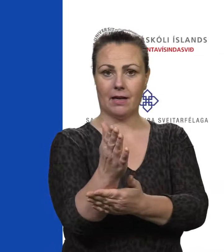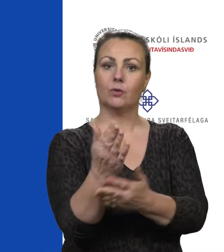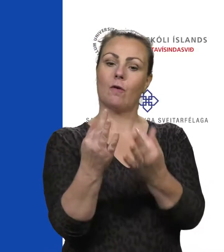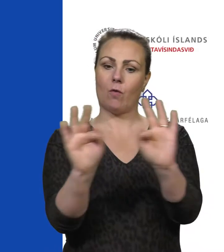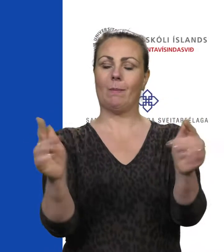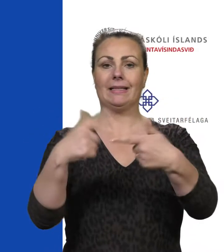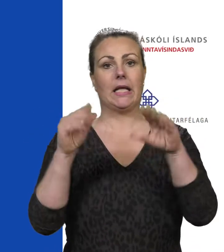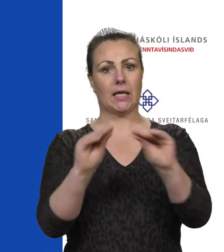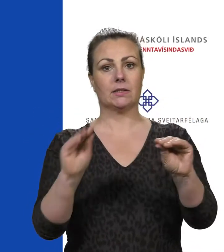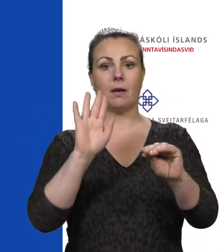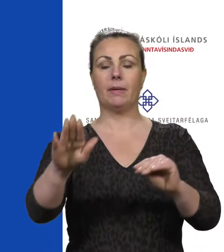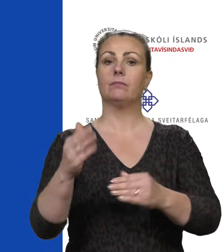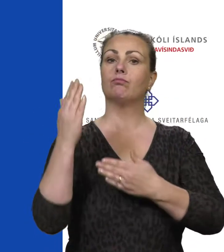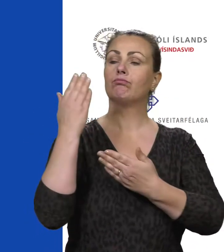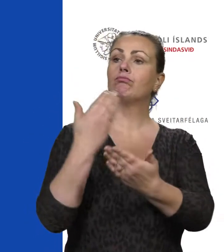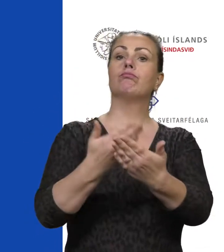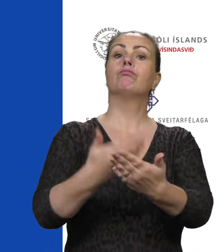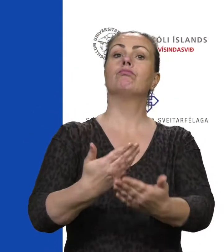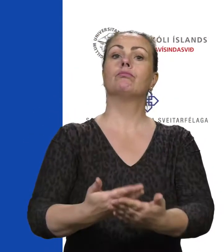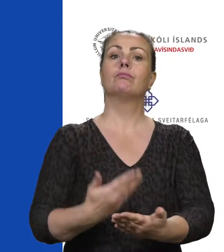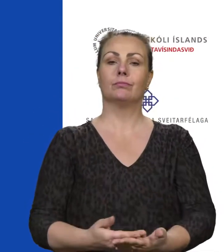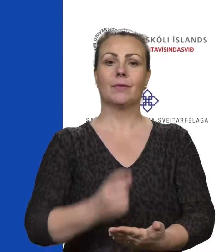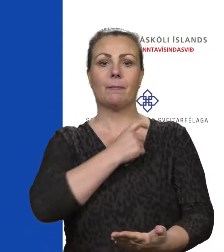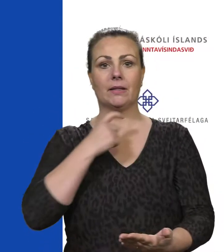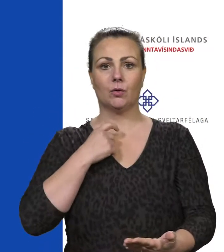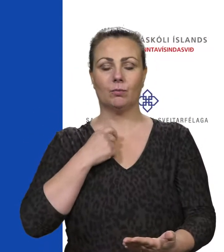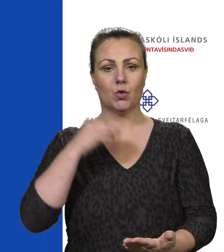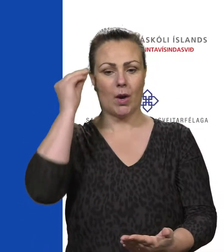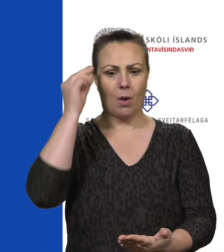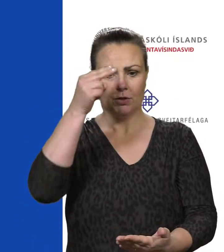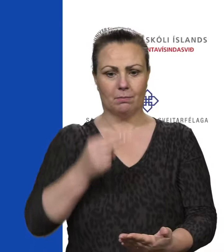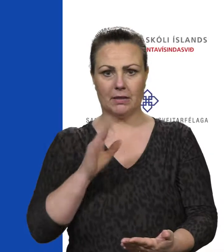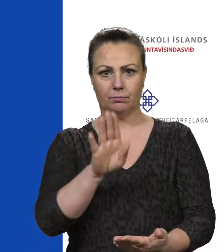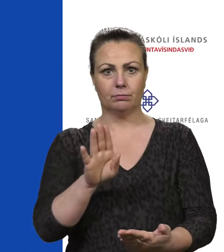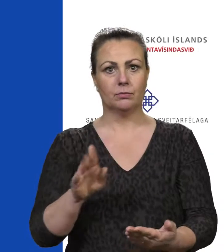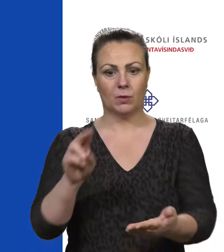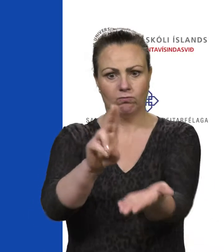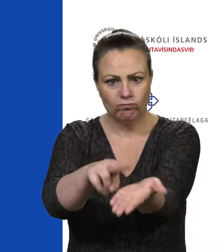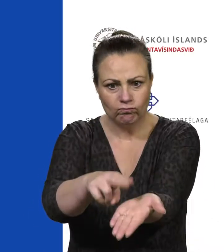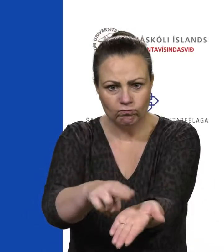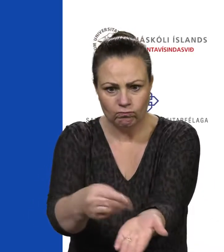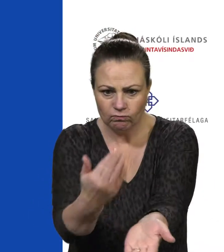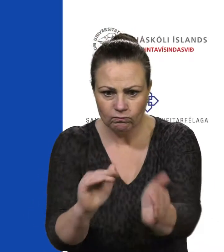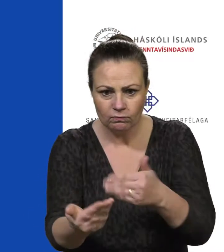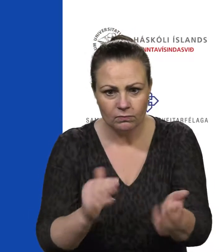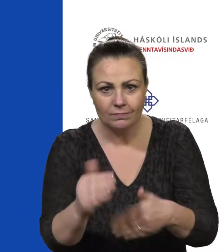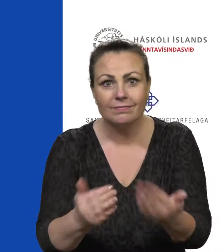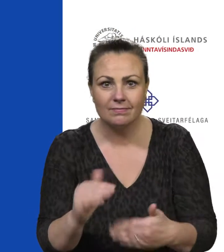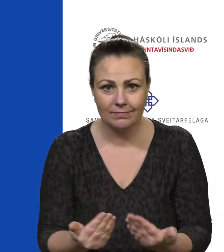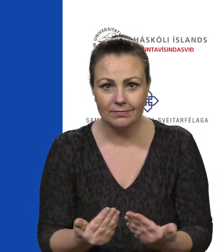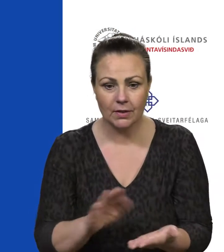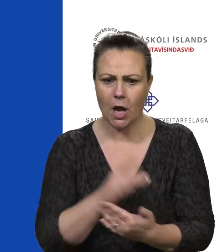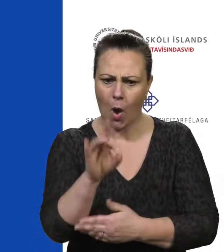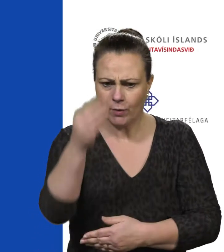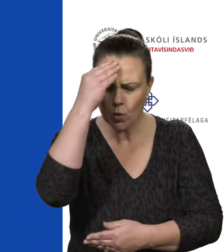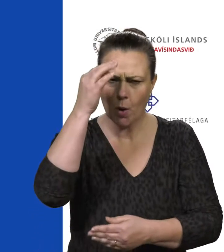og námsmatið var yfirheyrsla. Prestar höfðu það hlutverk að hlýða öllum börnum yfir það sem börnin átti að kunna.